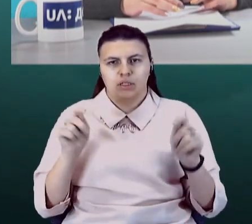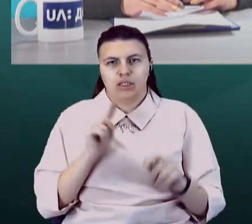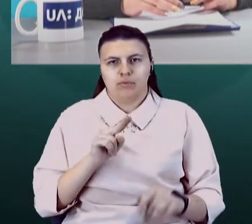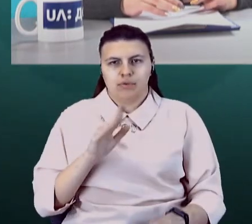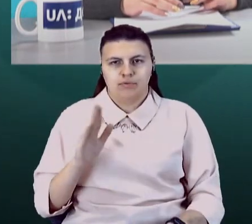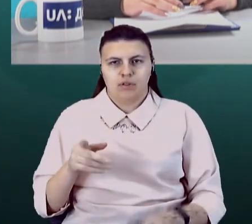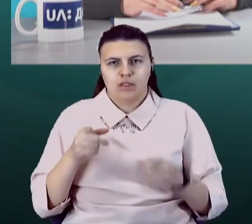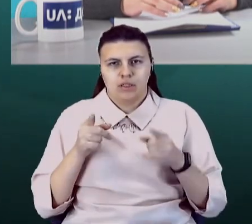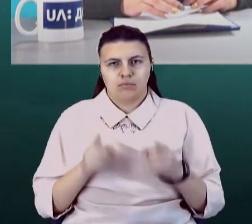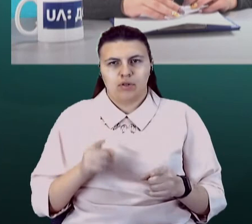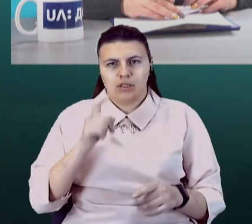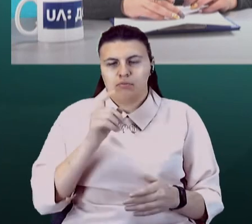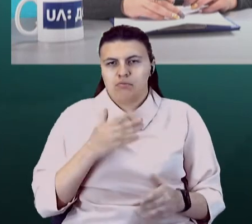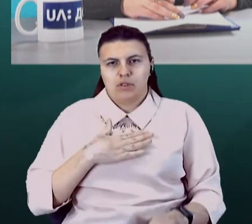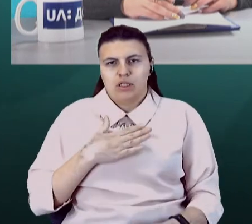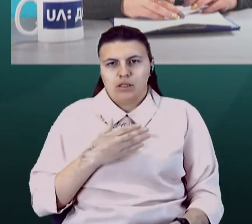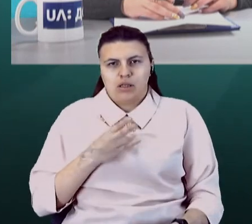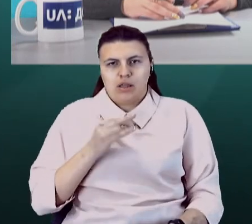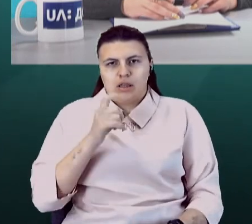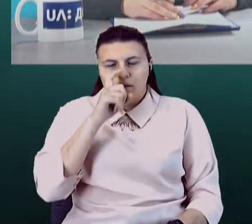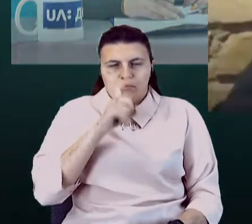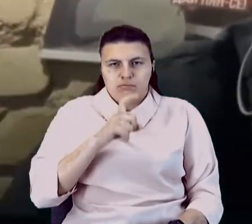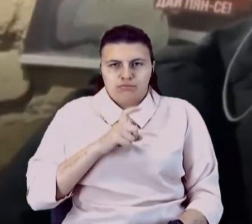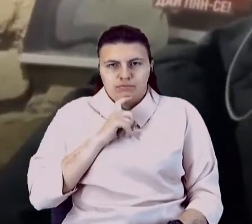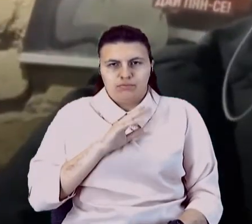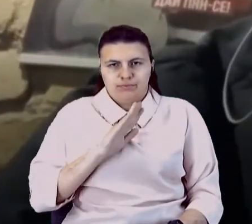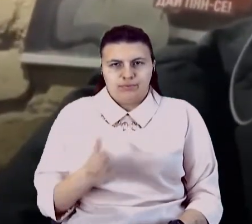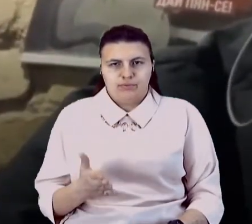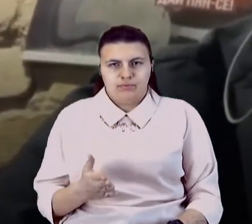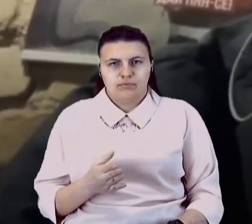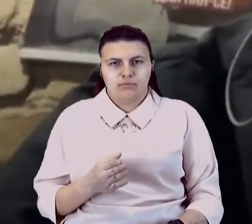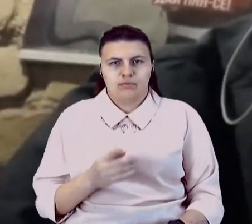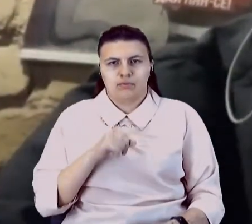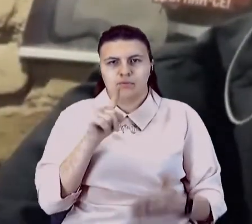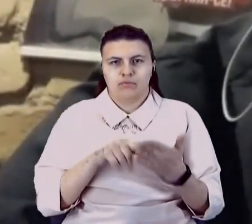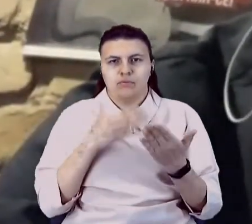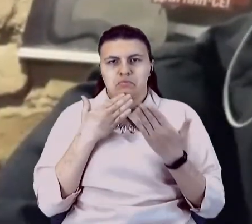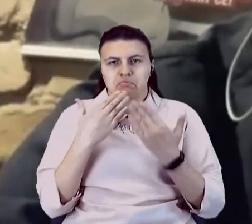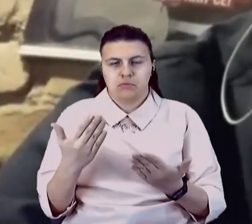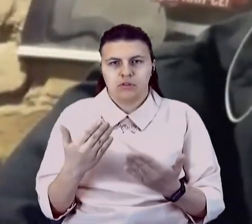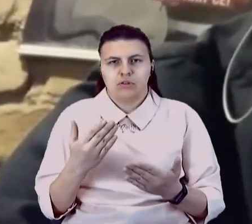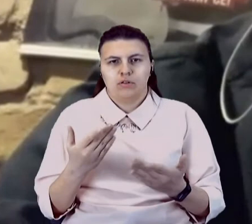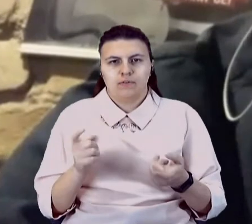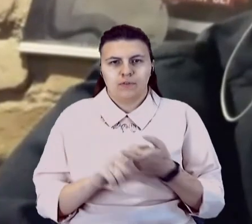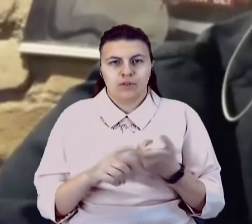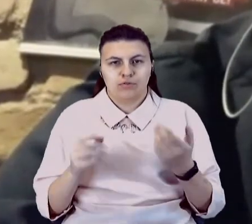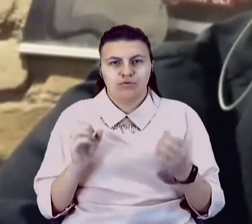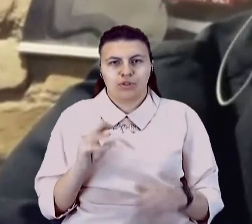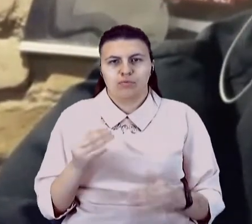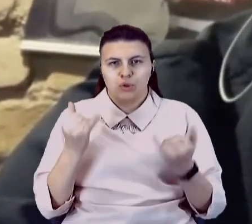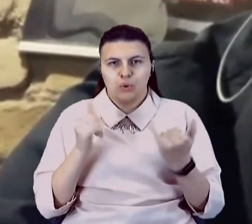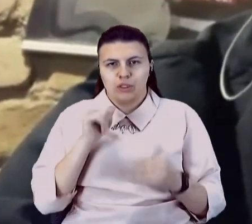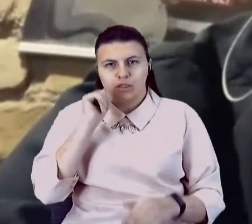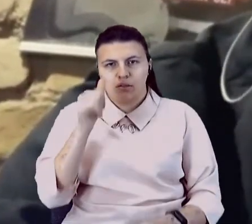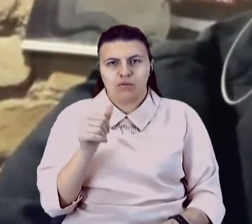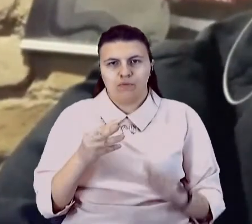не дуже зрозуміло. Я прямо поставив питання Богдану Бондару, в зв'язку з чим сьогодні, точніше з завтрашнього дня, з 8-го ранку